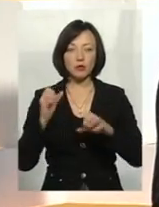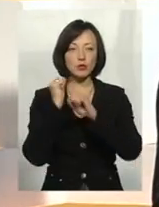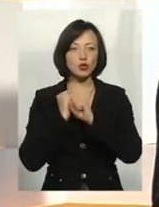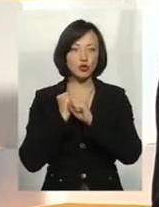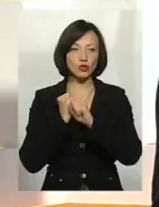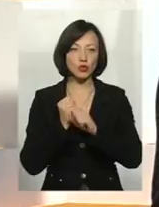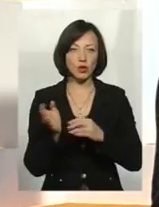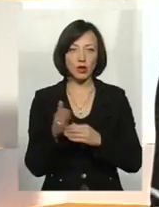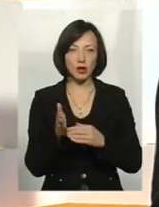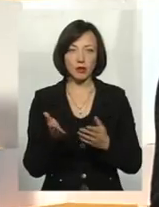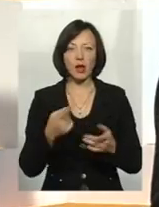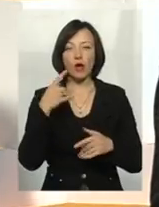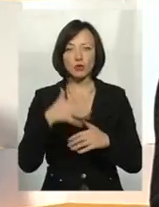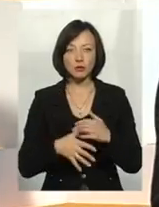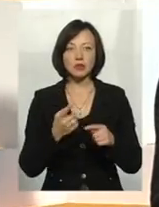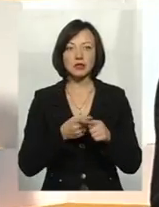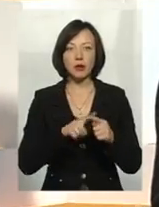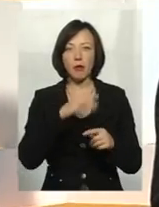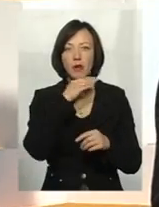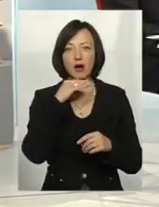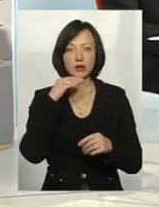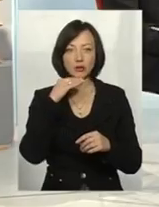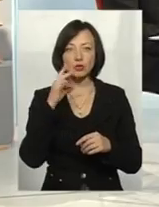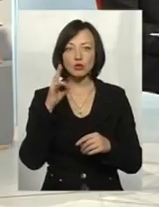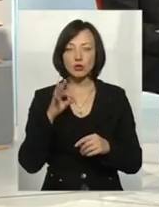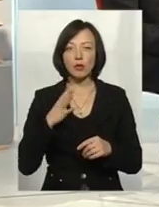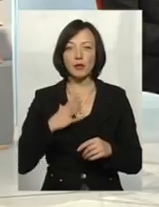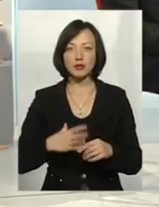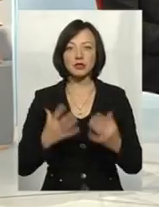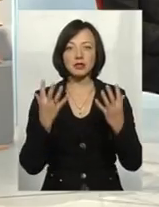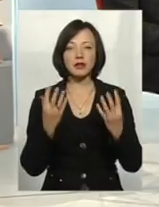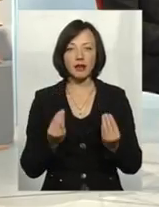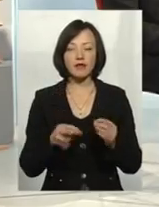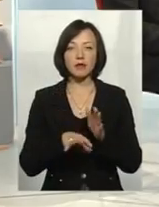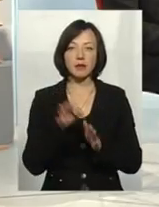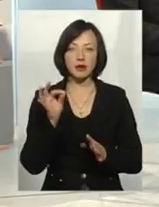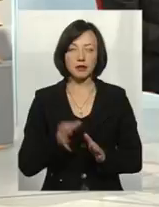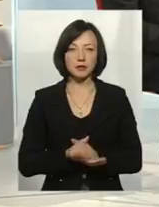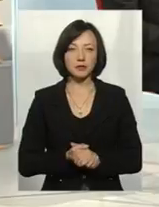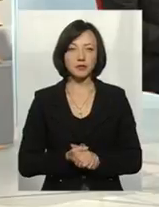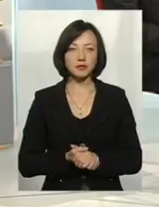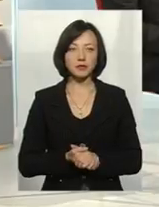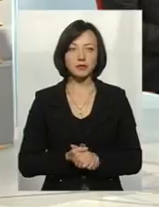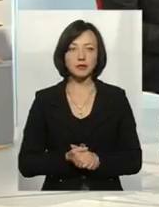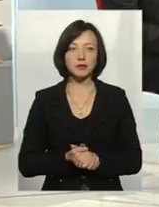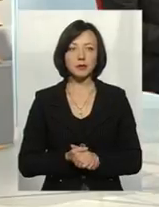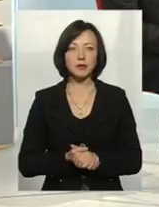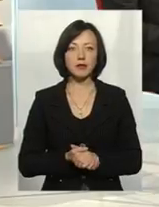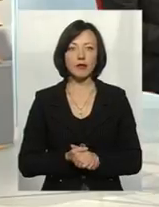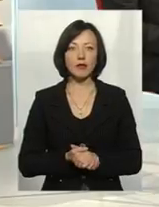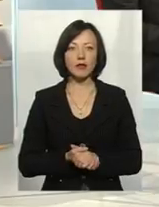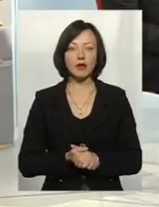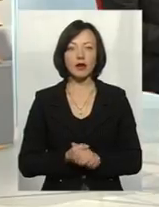риби. Я розумію, що все багато, але приходиться на сьогоднішній день вибирати. Зрозуміла ваша думка, Олександра